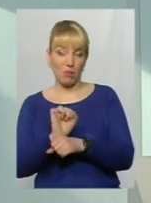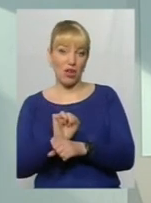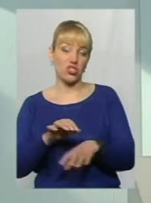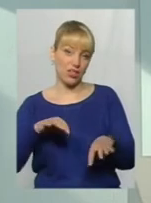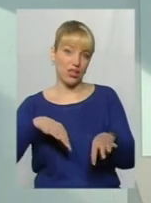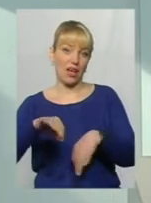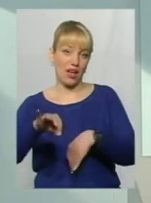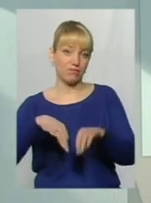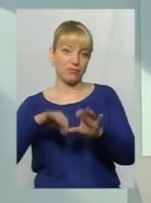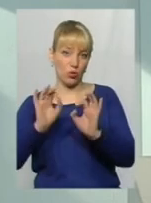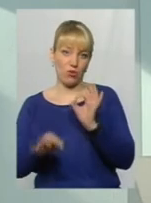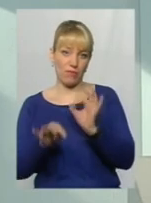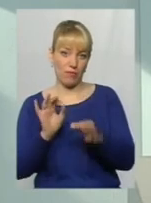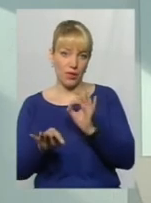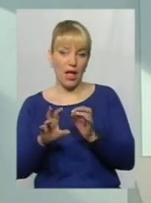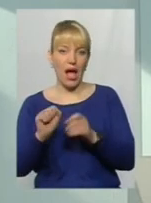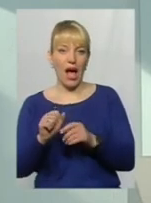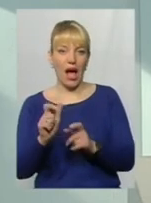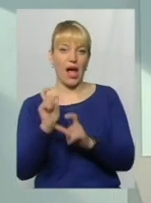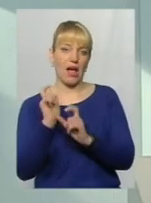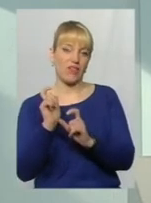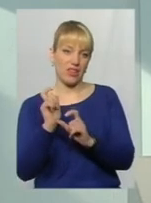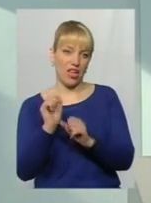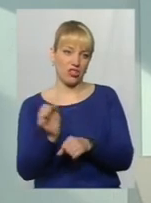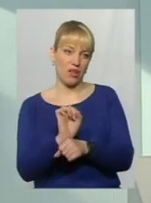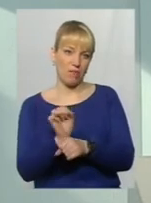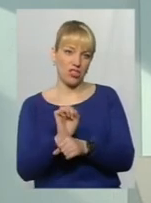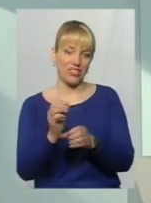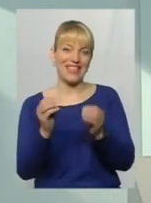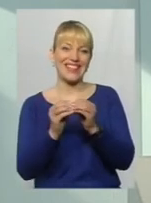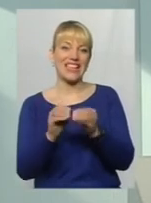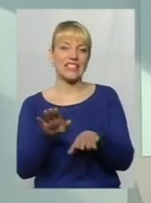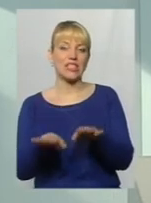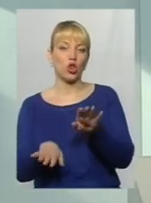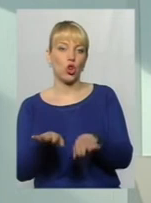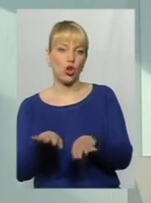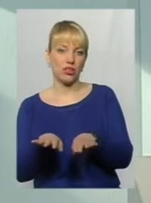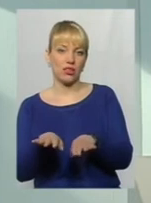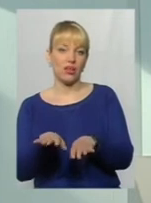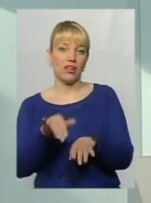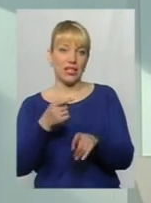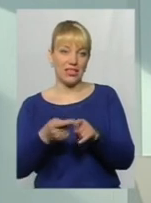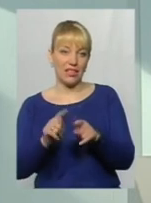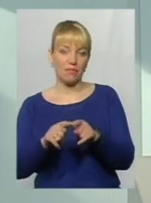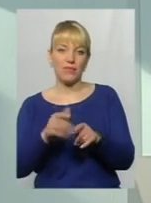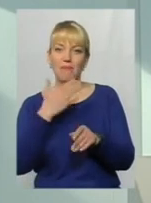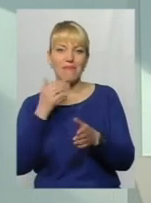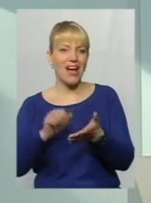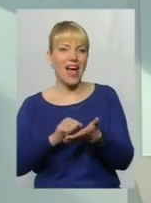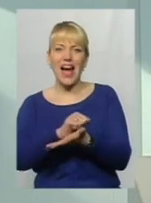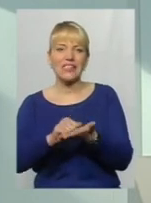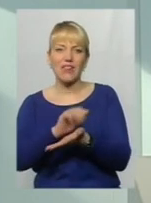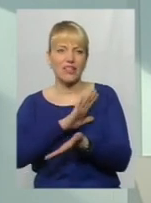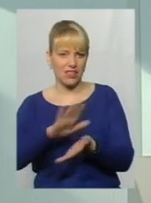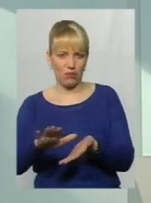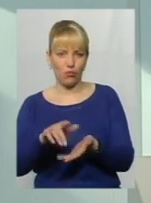вкатали, ніби все добре. Заїжджала машина 10 тонн. І там ні асфальту не було. Там